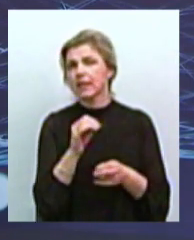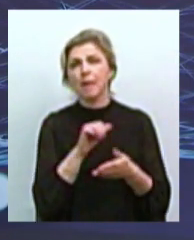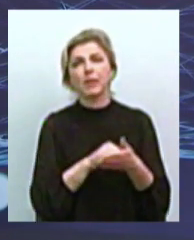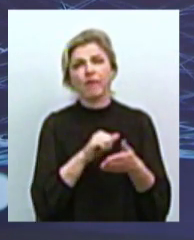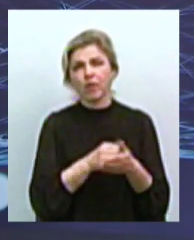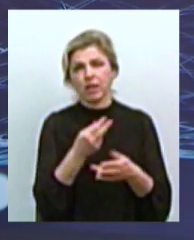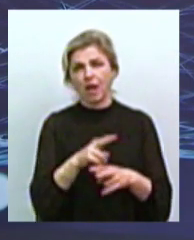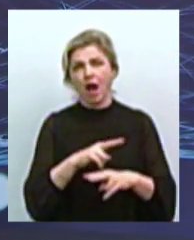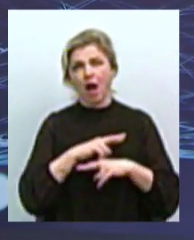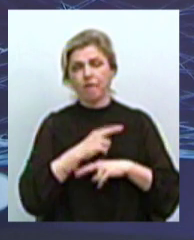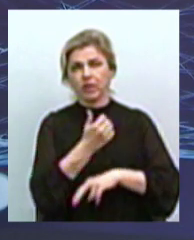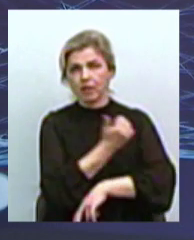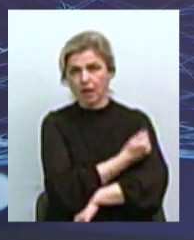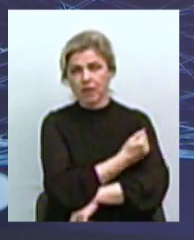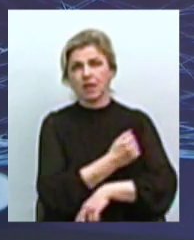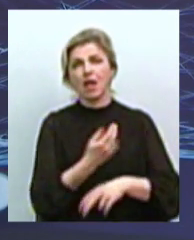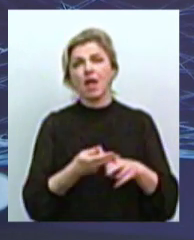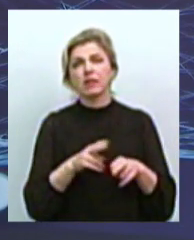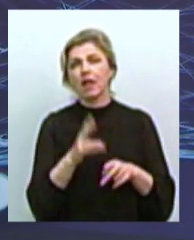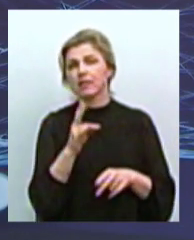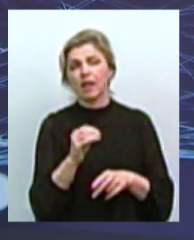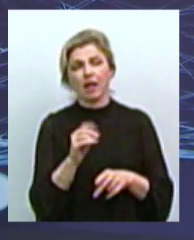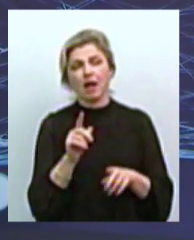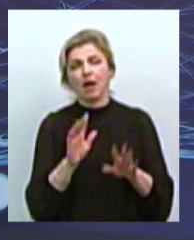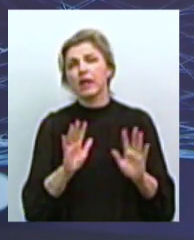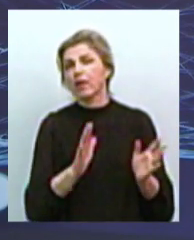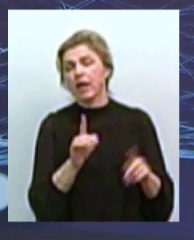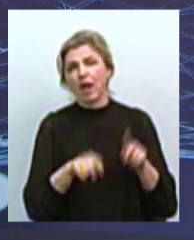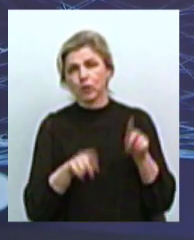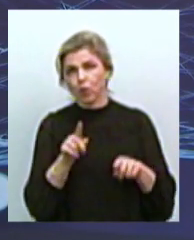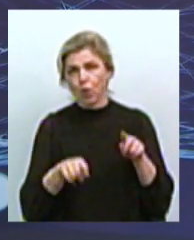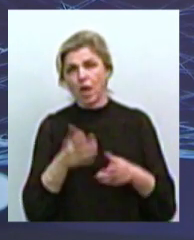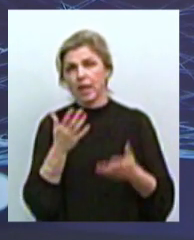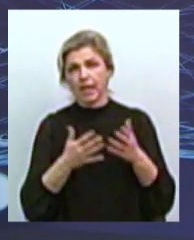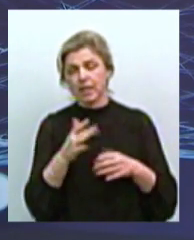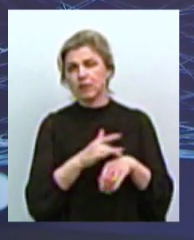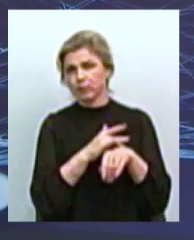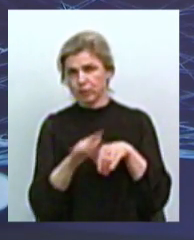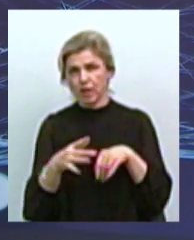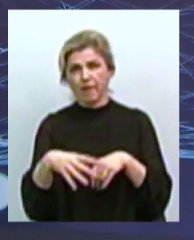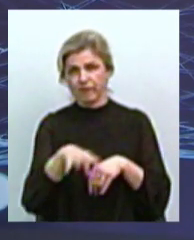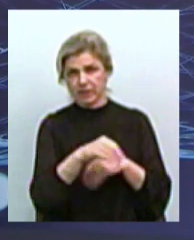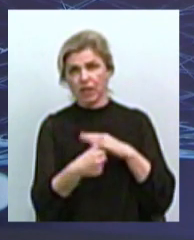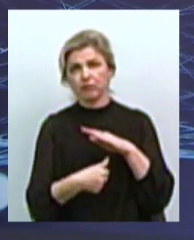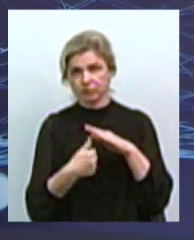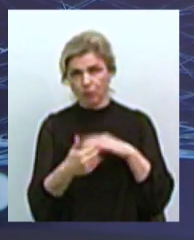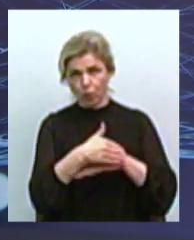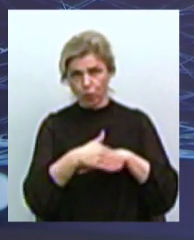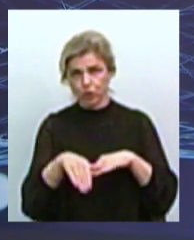привід для автомазії, більш того, це не епізоди якась, і якщо ми вже навіть знищимо всіх уличних тварин, що ми